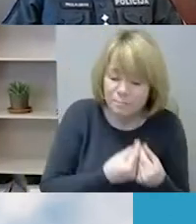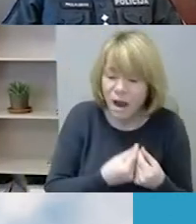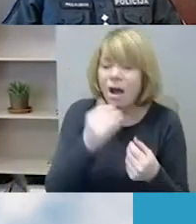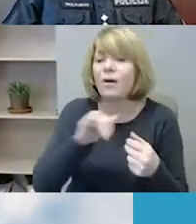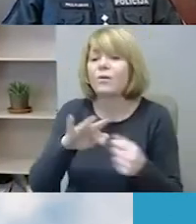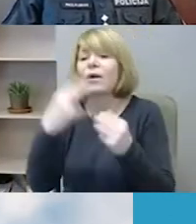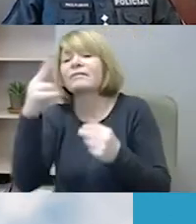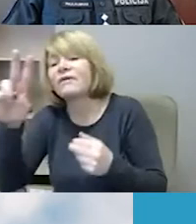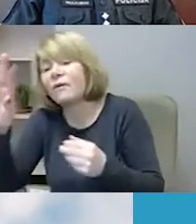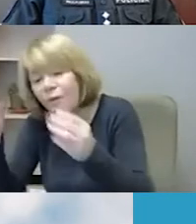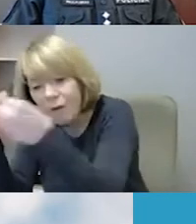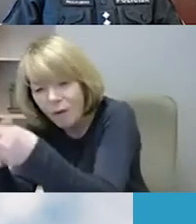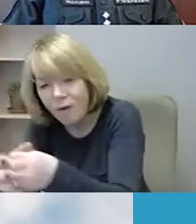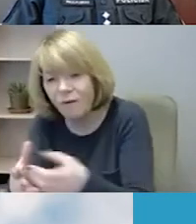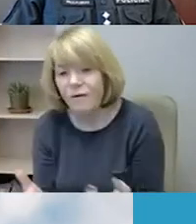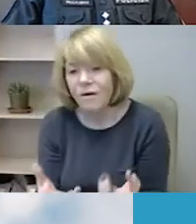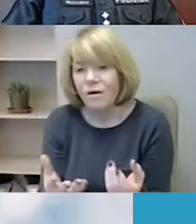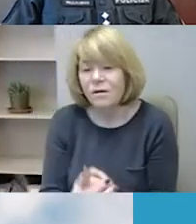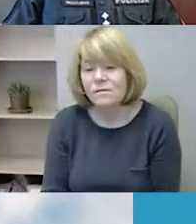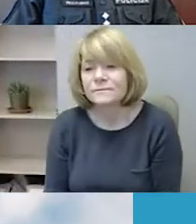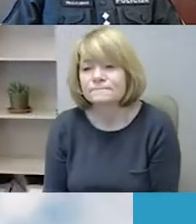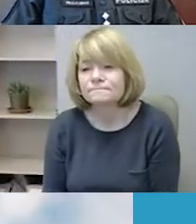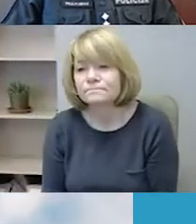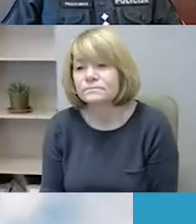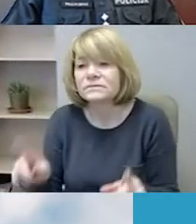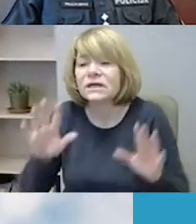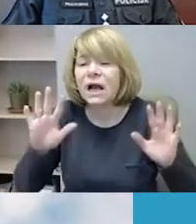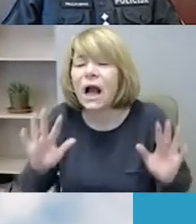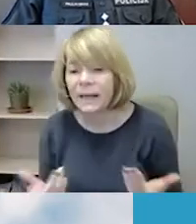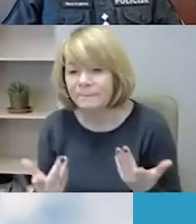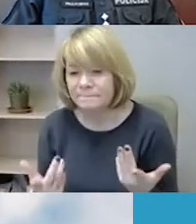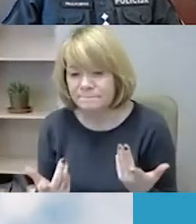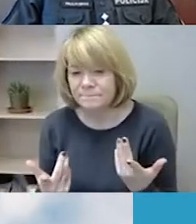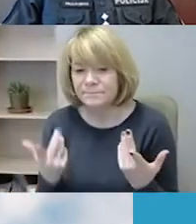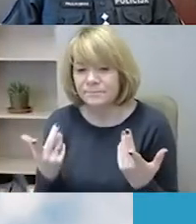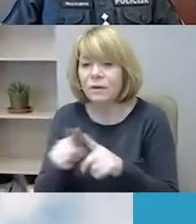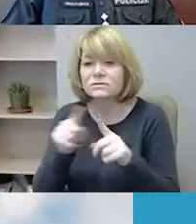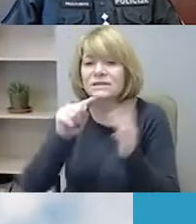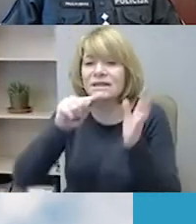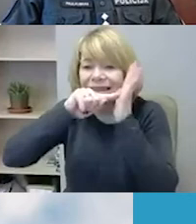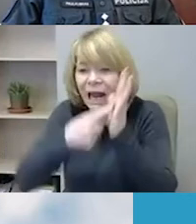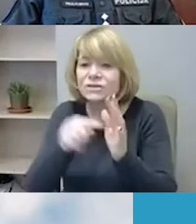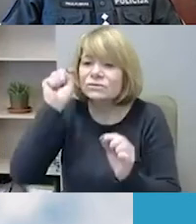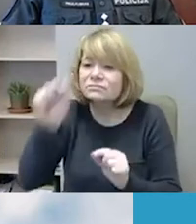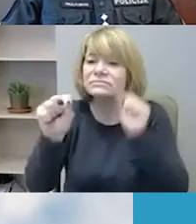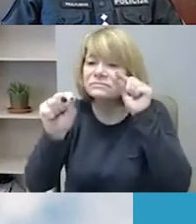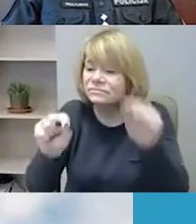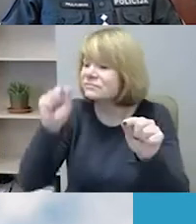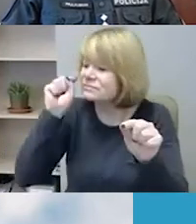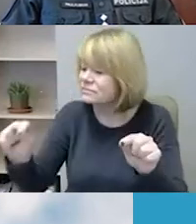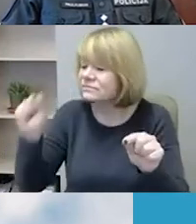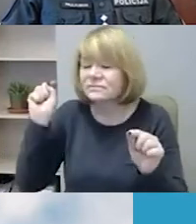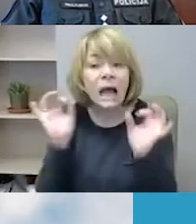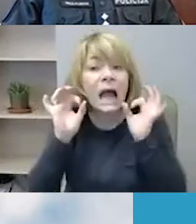matyti labiau jas susidėlioti tuos atramos taškus ir tada iškiau